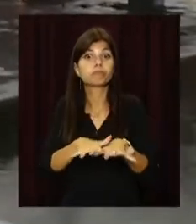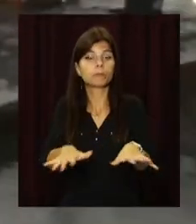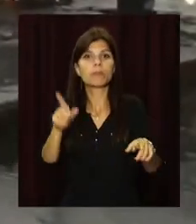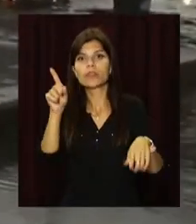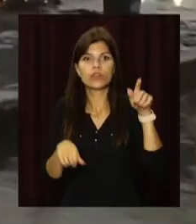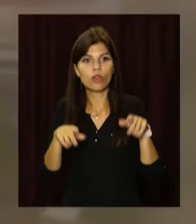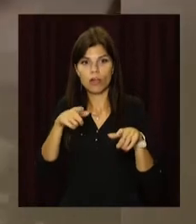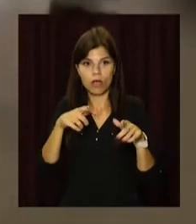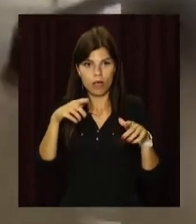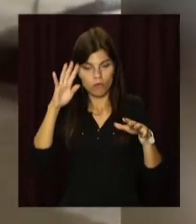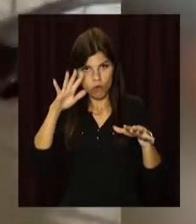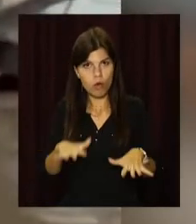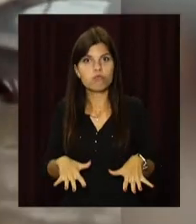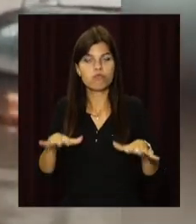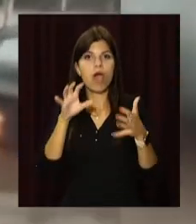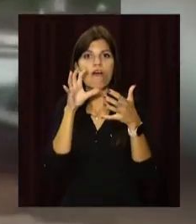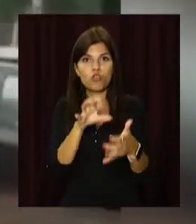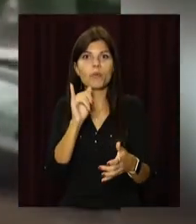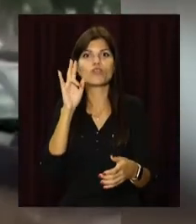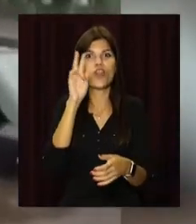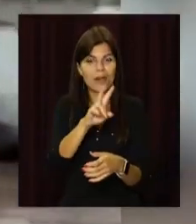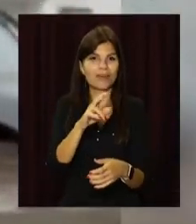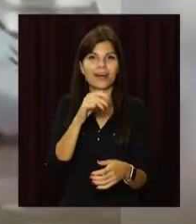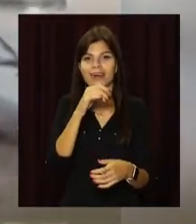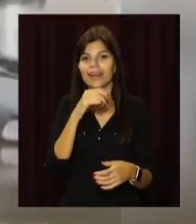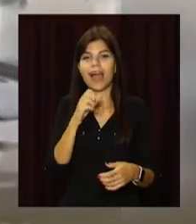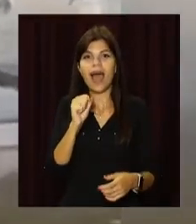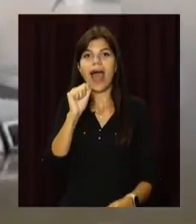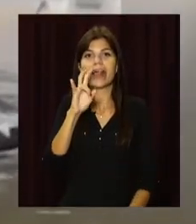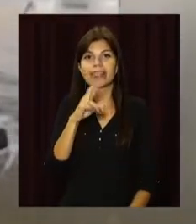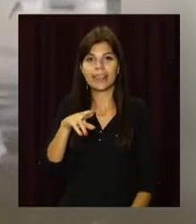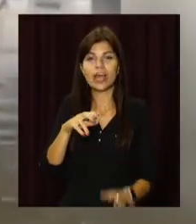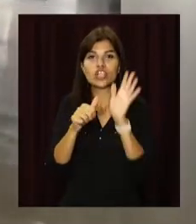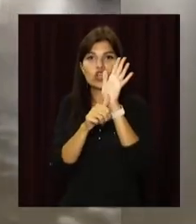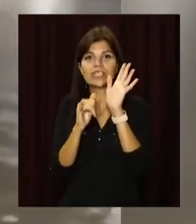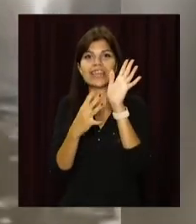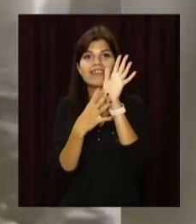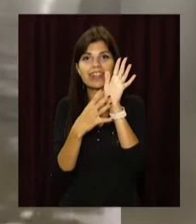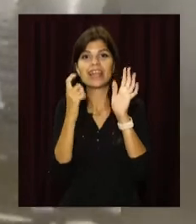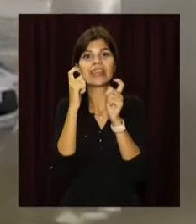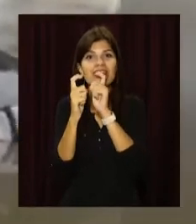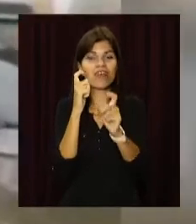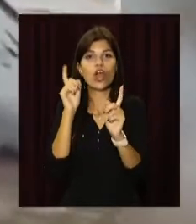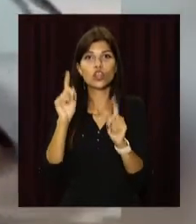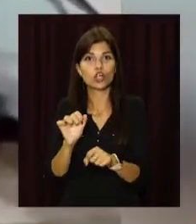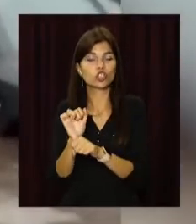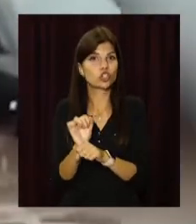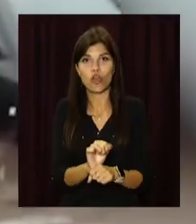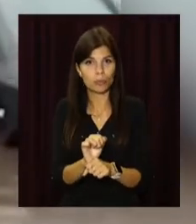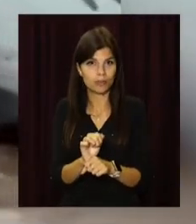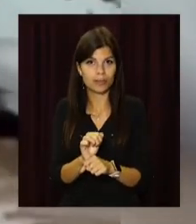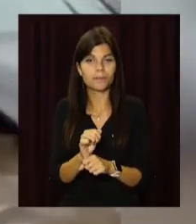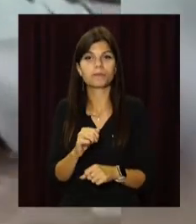Дніпра Хлюща затоплювала автобуси і тролейбуси, а в АНД районі 6 та 9 трамвай навіть призупинили рух.